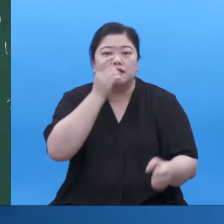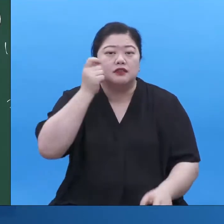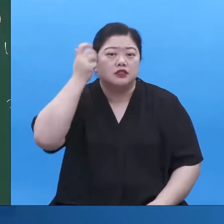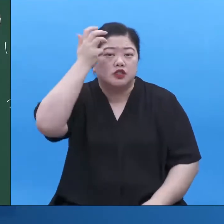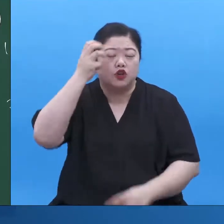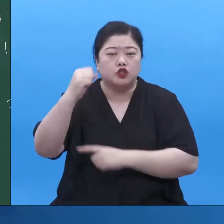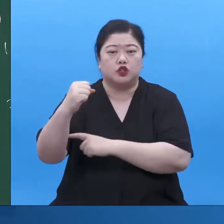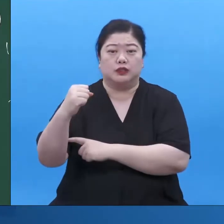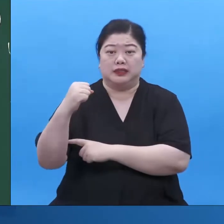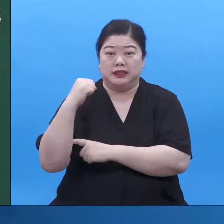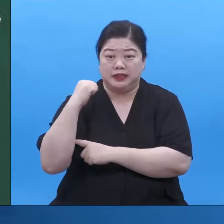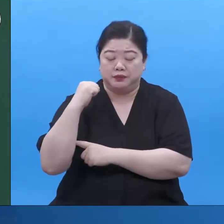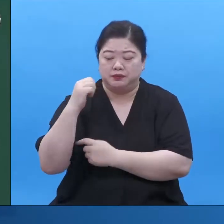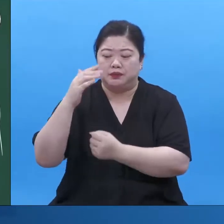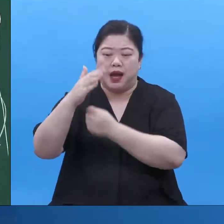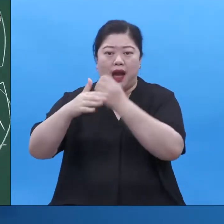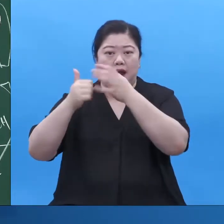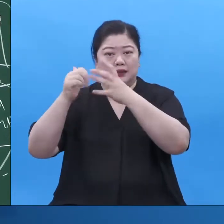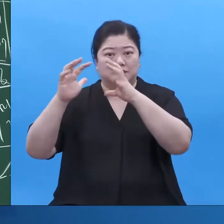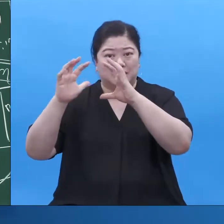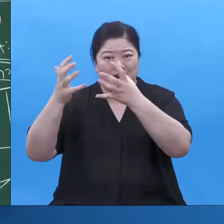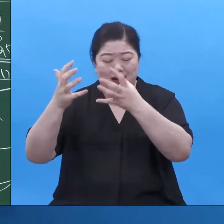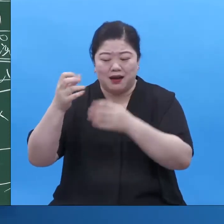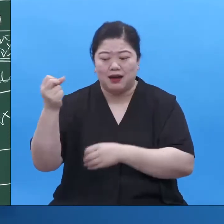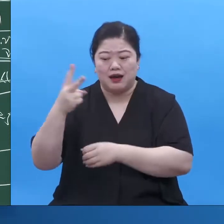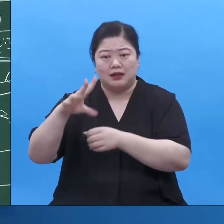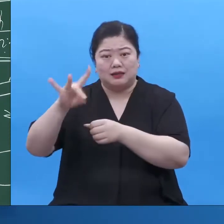하나님의 나라와 이 지금 답이 다 나온거죠